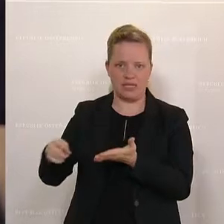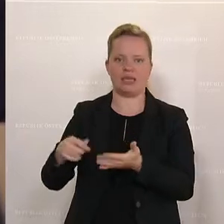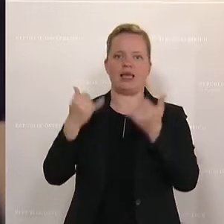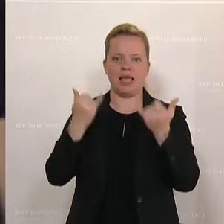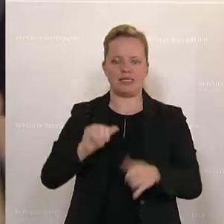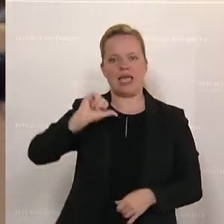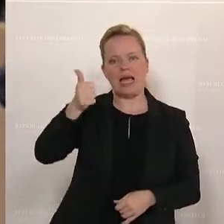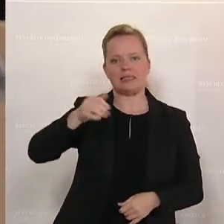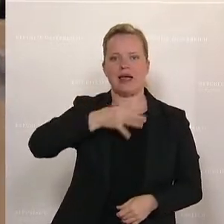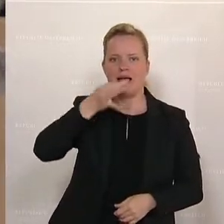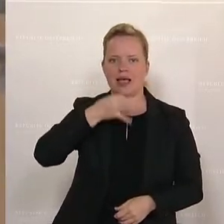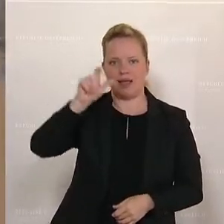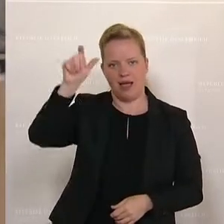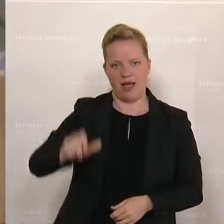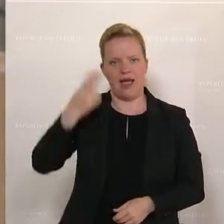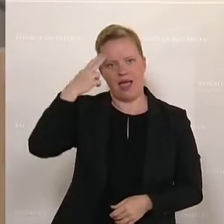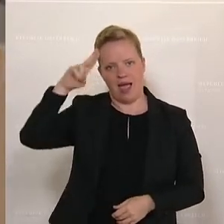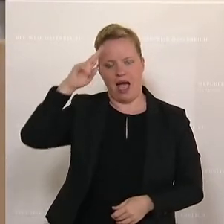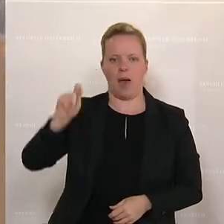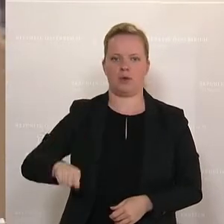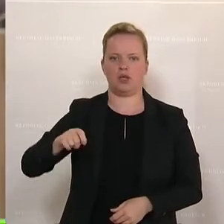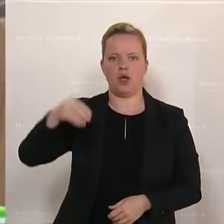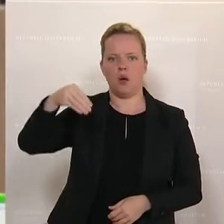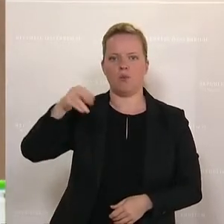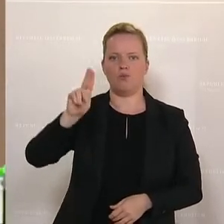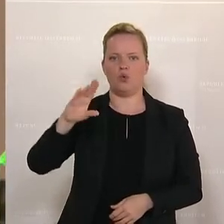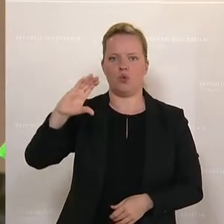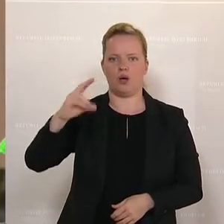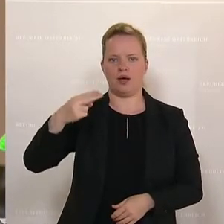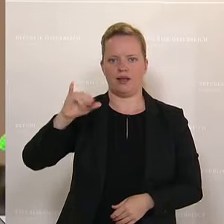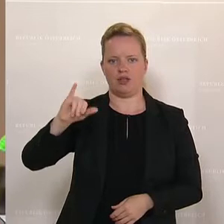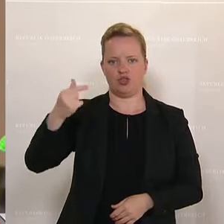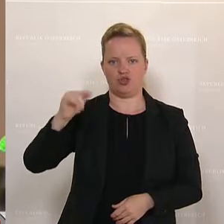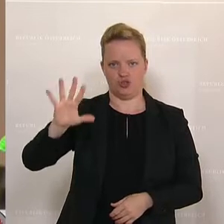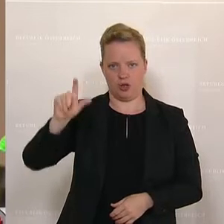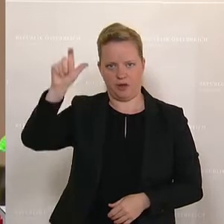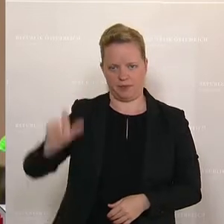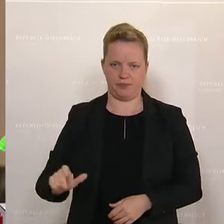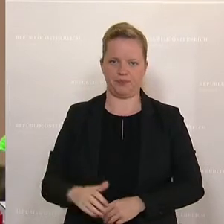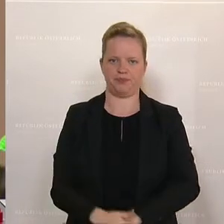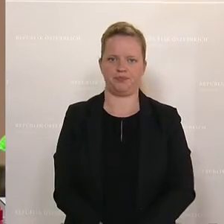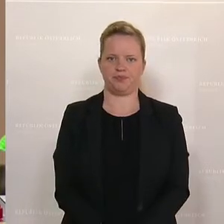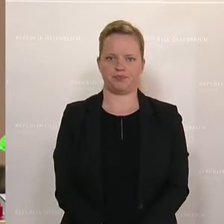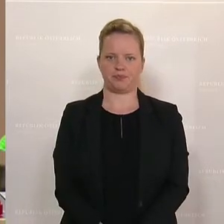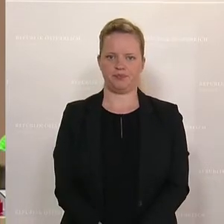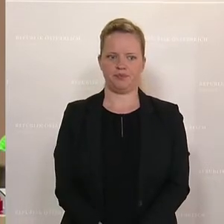Erster Redner ist Josef Muchic, der Gewerkschafter der SPÖ-Sozialsprecher.